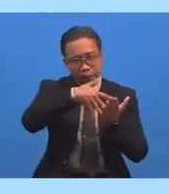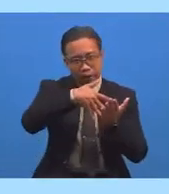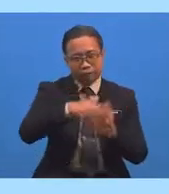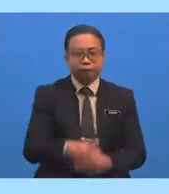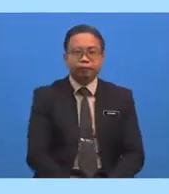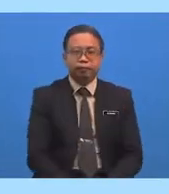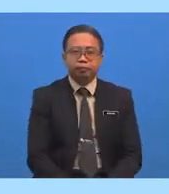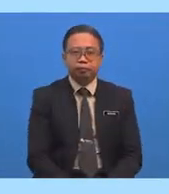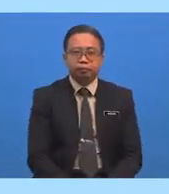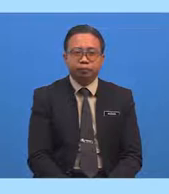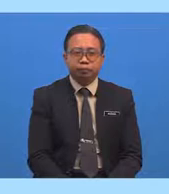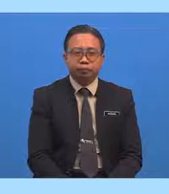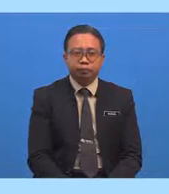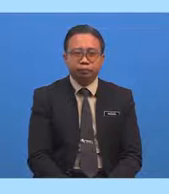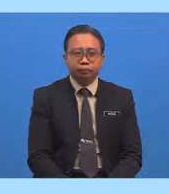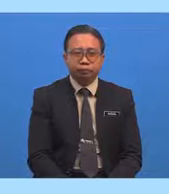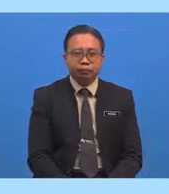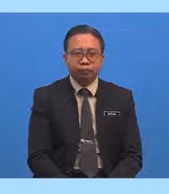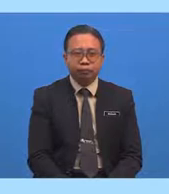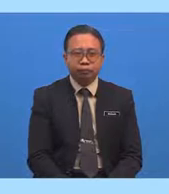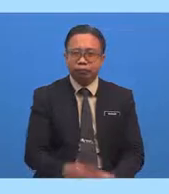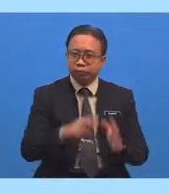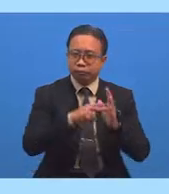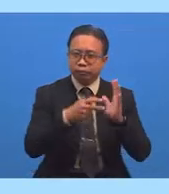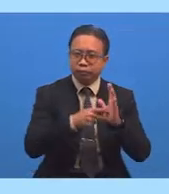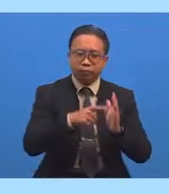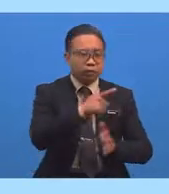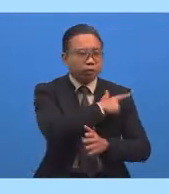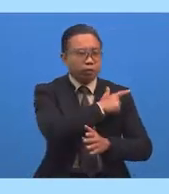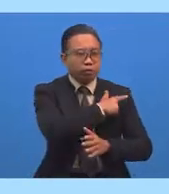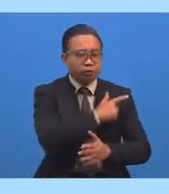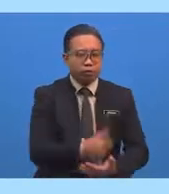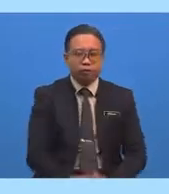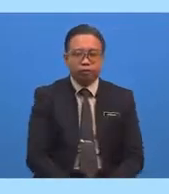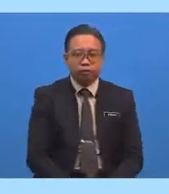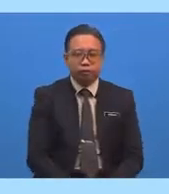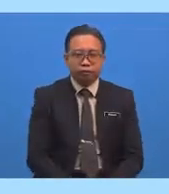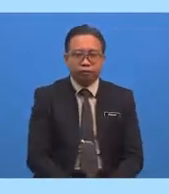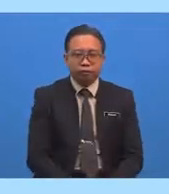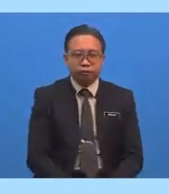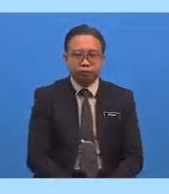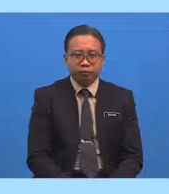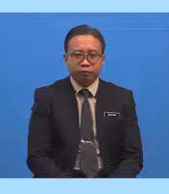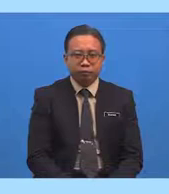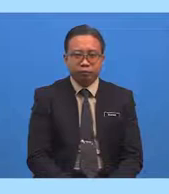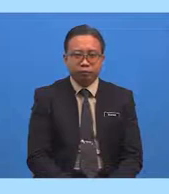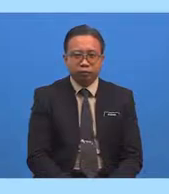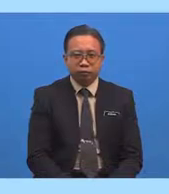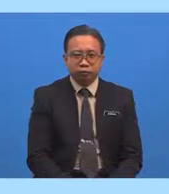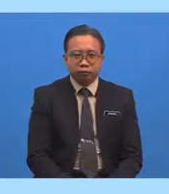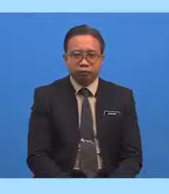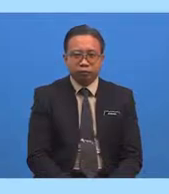Al-Kaslu Yang Bermaksud Malas Al-Jubnu Yang